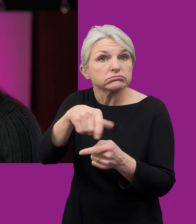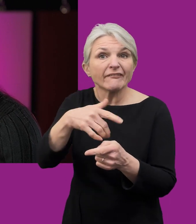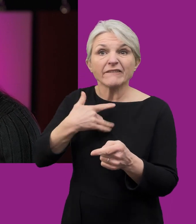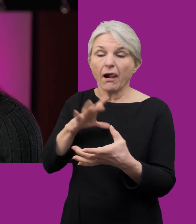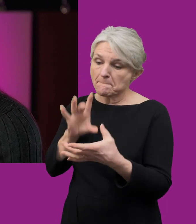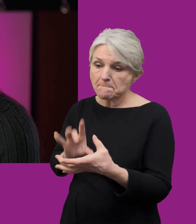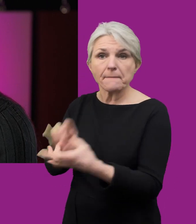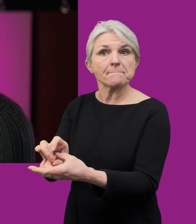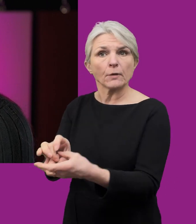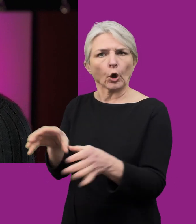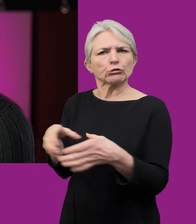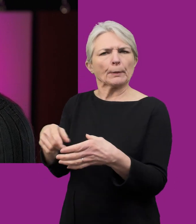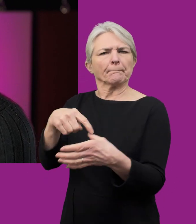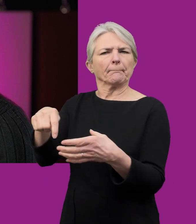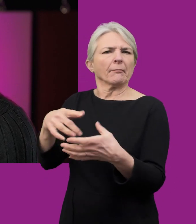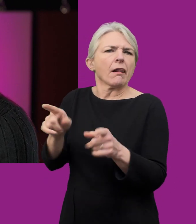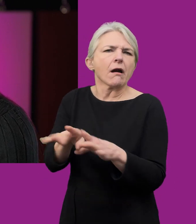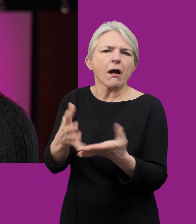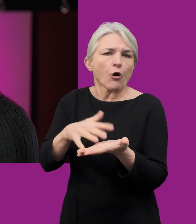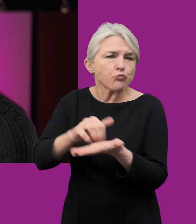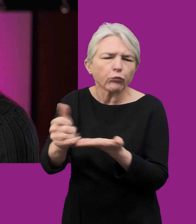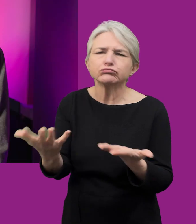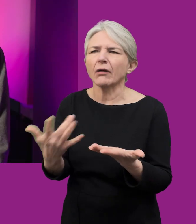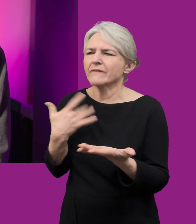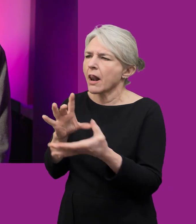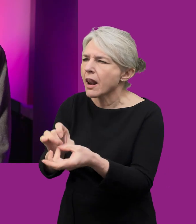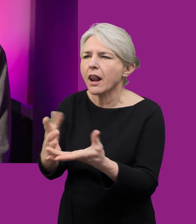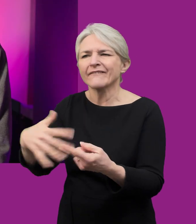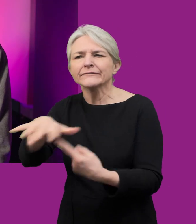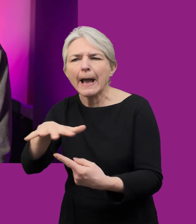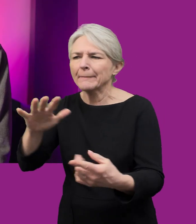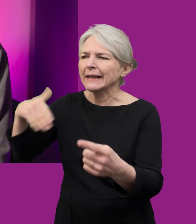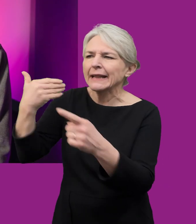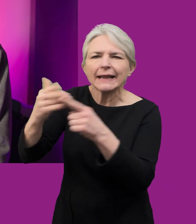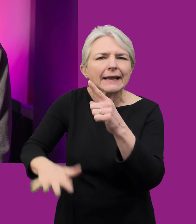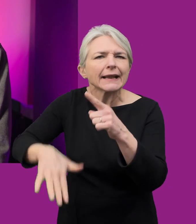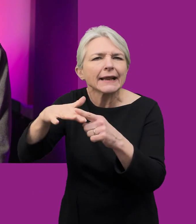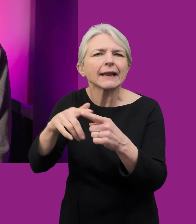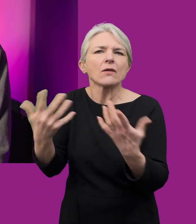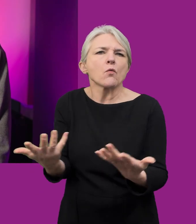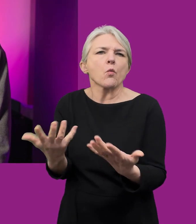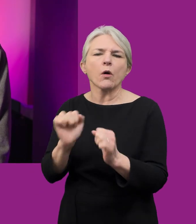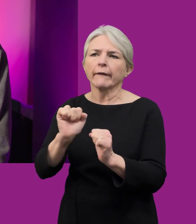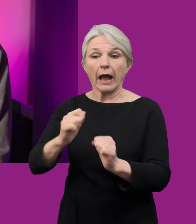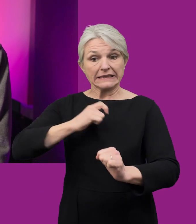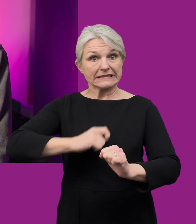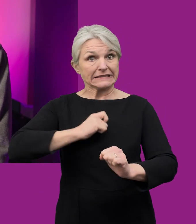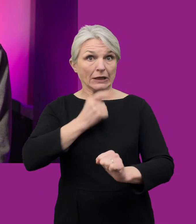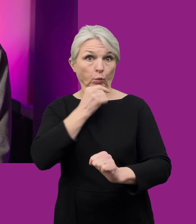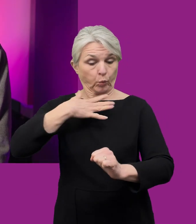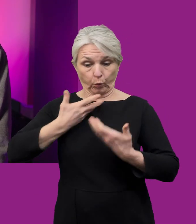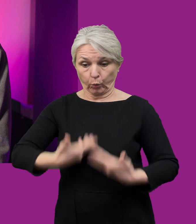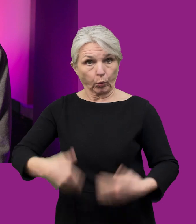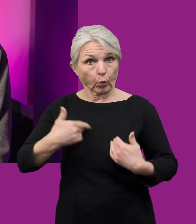cefnodiol, hunaniaeth neu ymddangosiad cyffodol. Mae'r wybodaeth ac asglwng yn helpu cymunedau i ddeall maent pobl